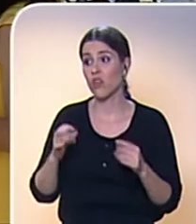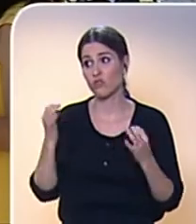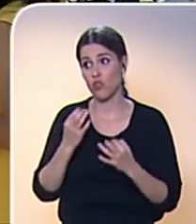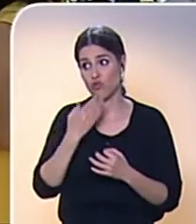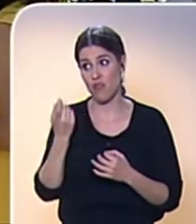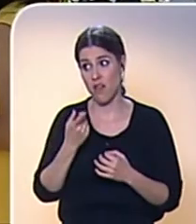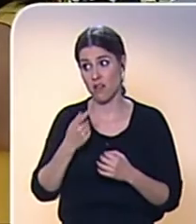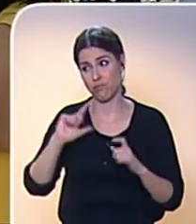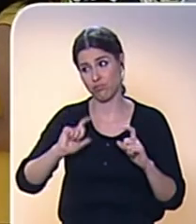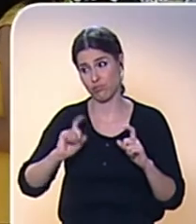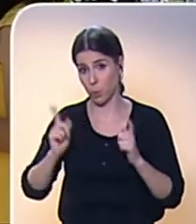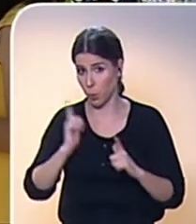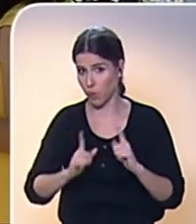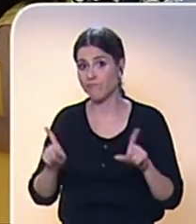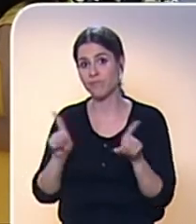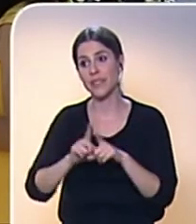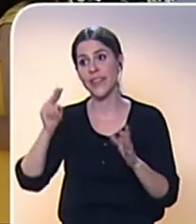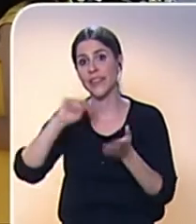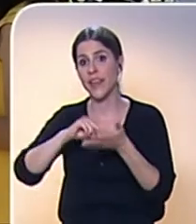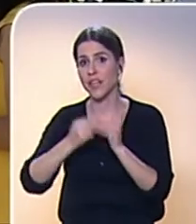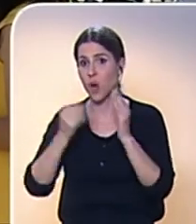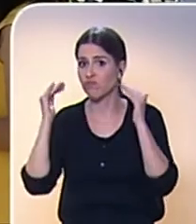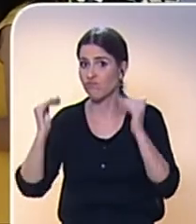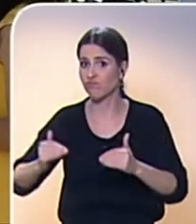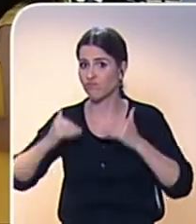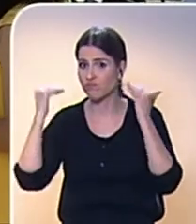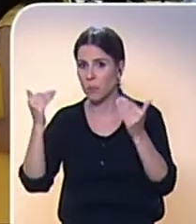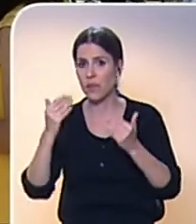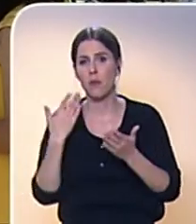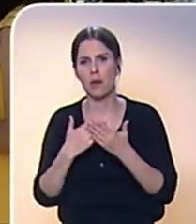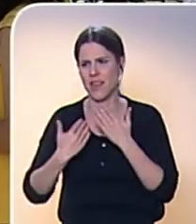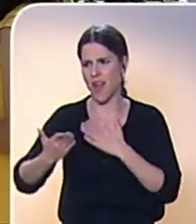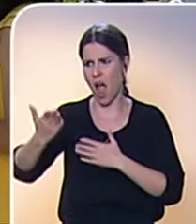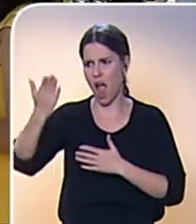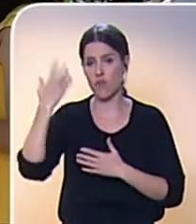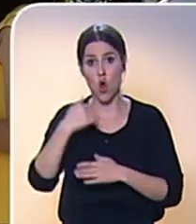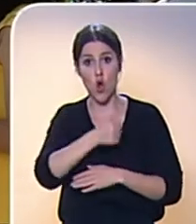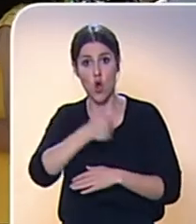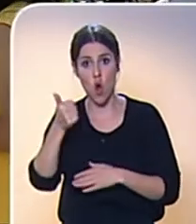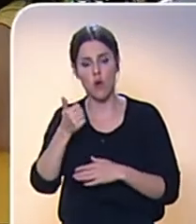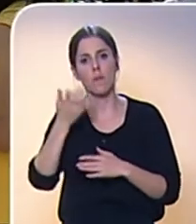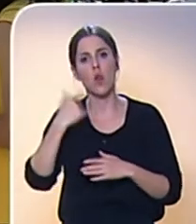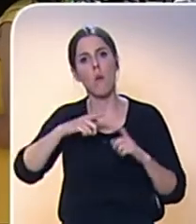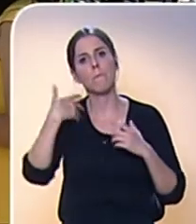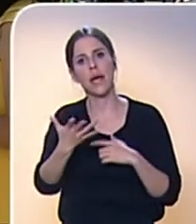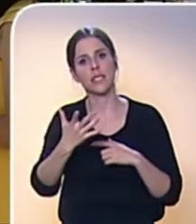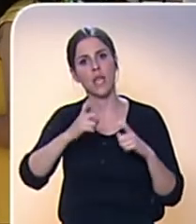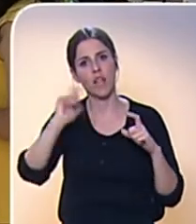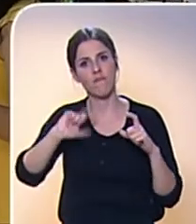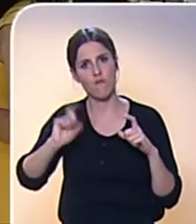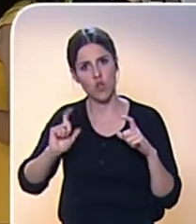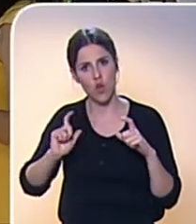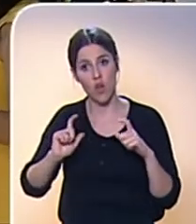dřív za doby kinofilmu jsme vyfotili průměru 50 fotek ročně a v současné době fotíme stovky fotek měsíčně.